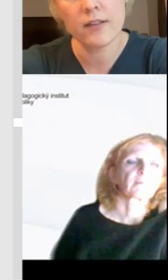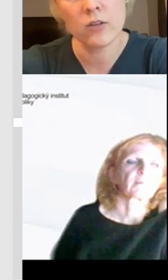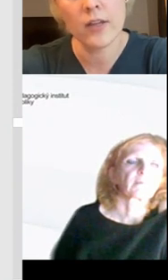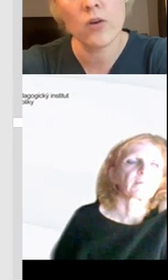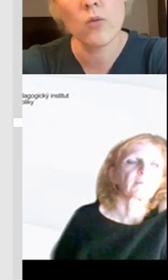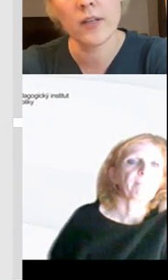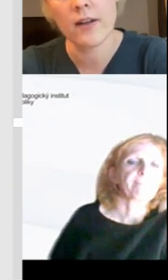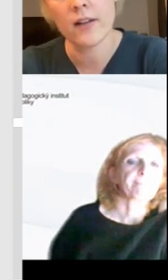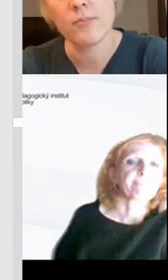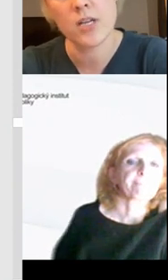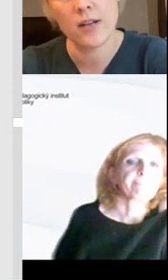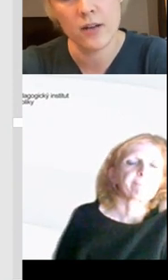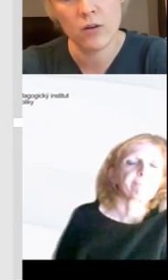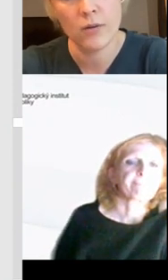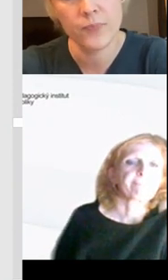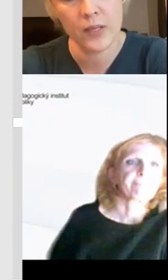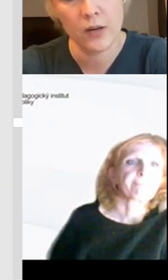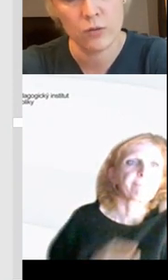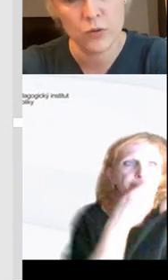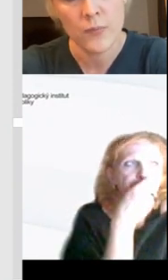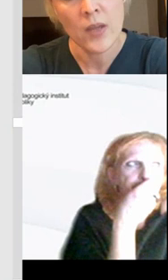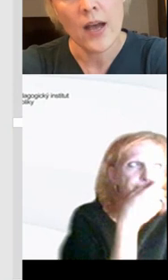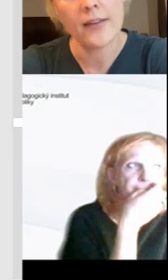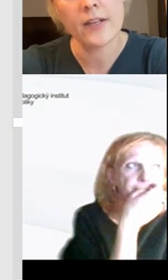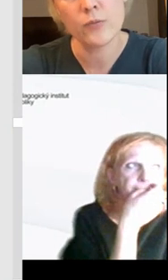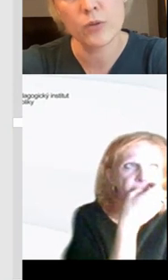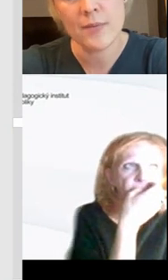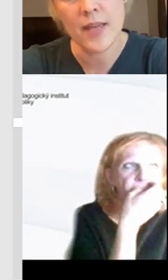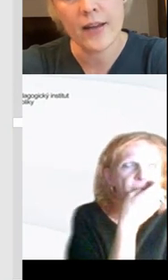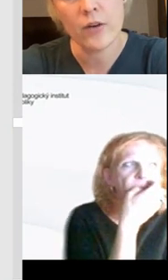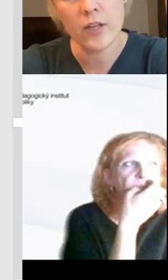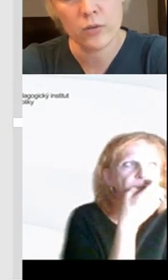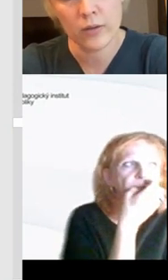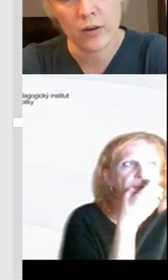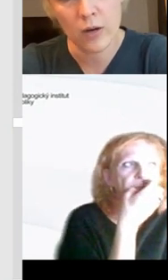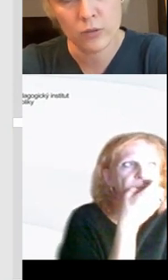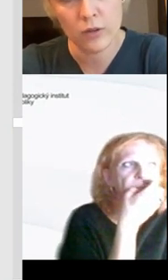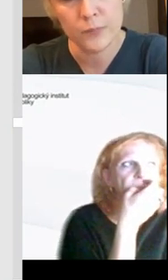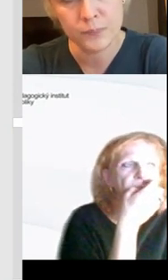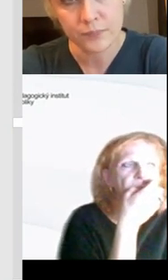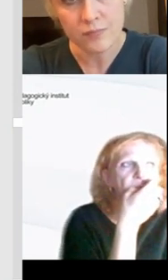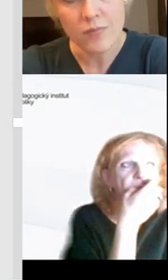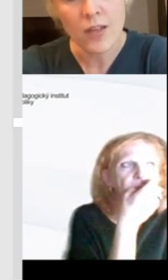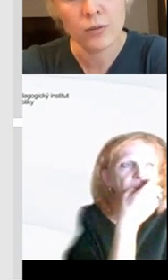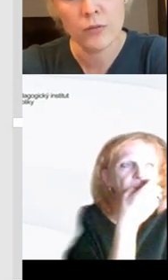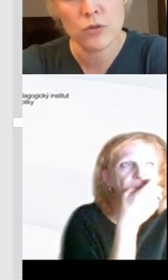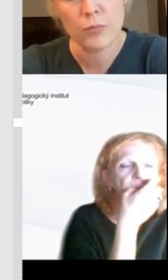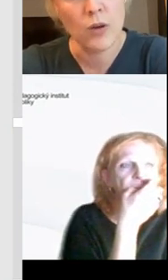že ta digitální technologie umí nahrát a přehrát jeho zvuk a je tedy tvůrcem nějakého jednoduchého audio